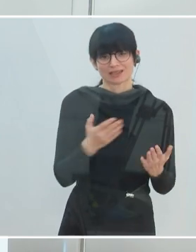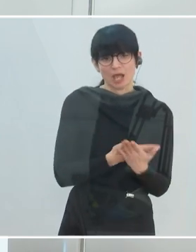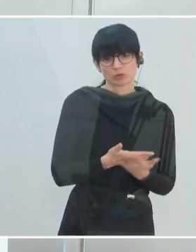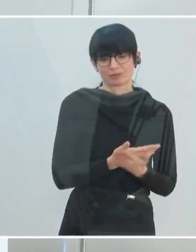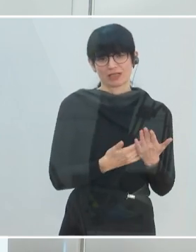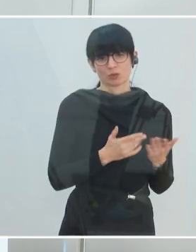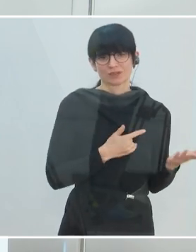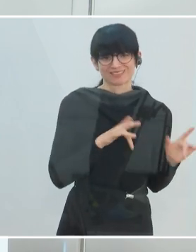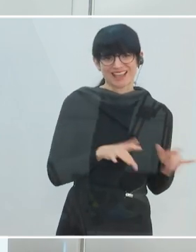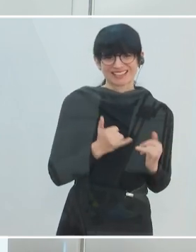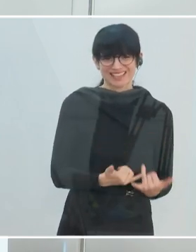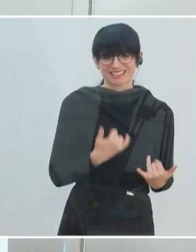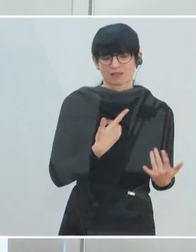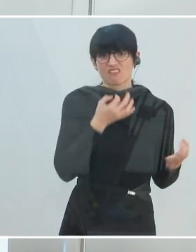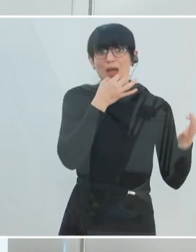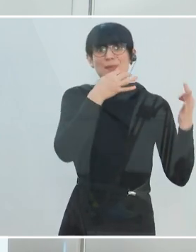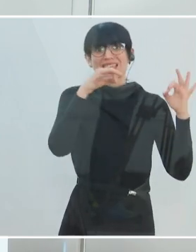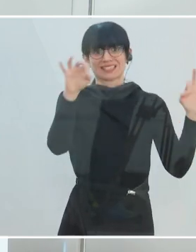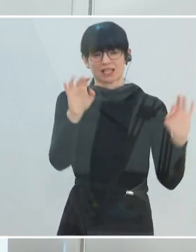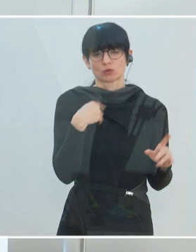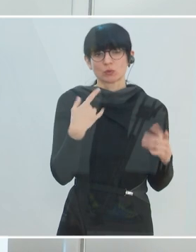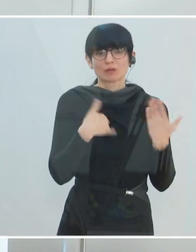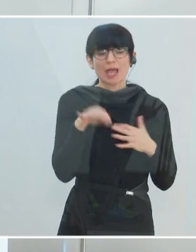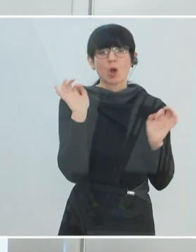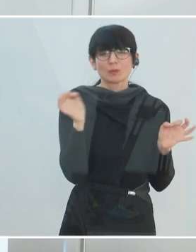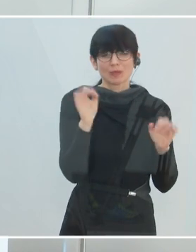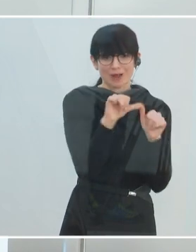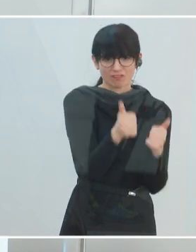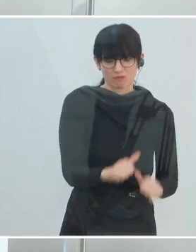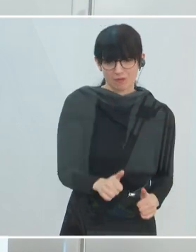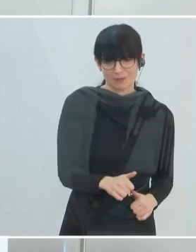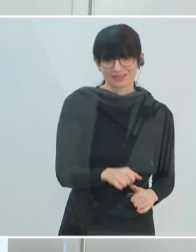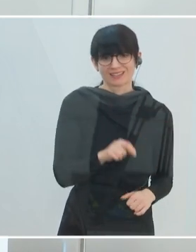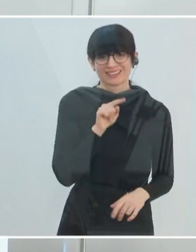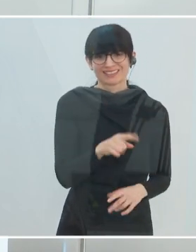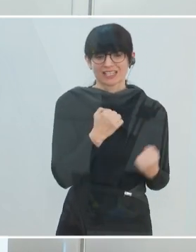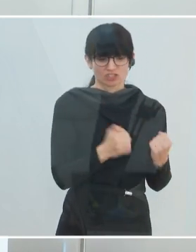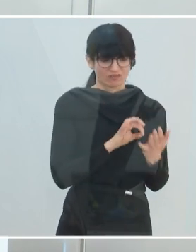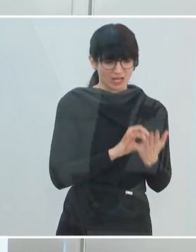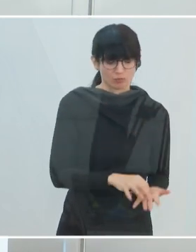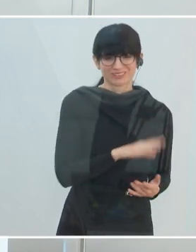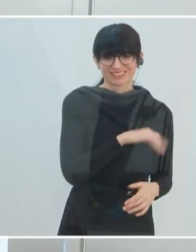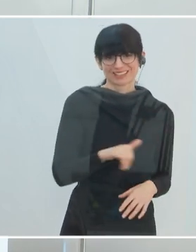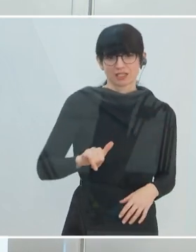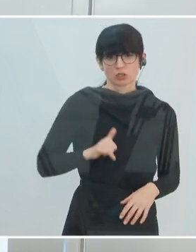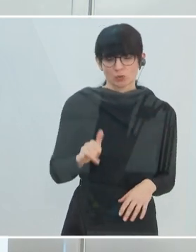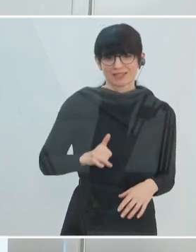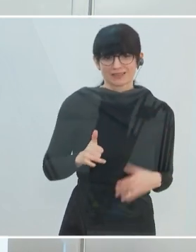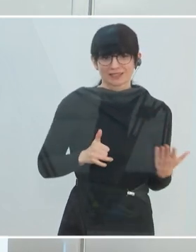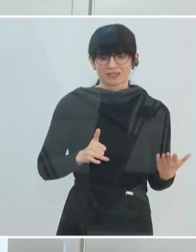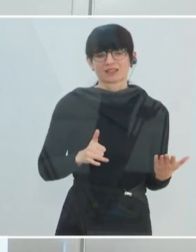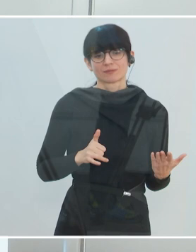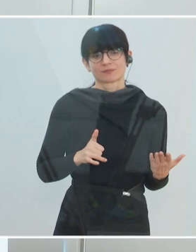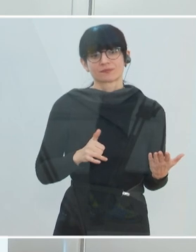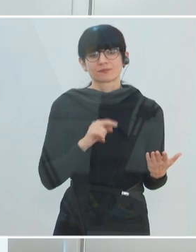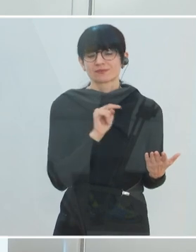etc. hinzukriegen und zu verbessern und zu optimieren. Und genau das, Schwerpunkt eins, Kinder und Jugendliche wird